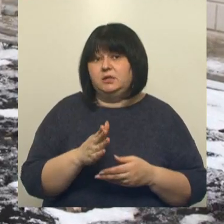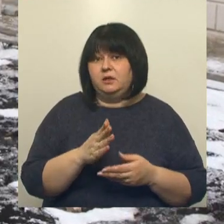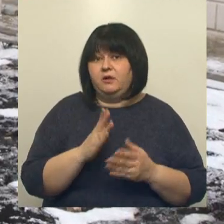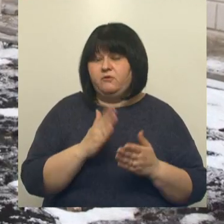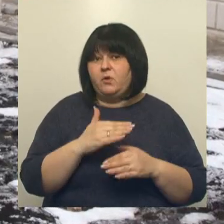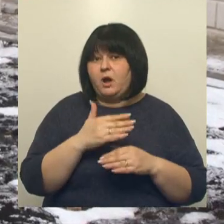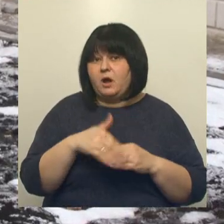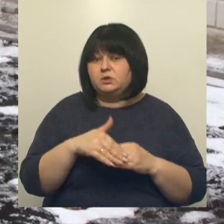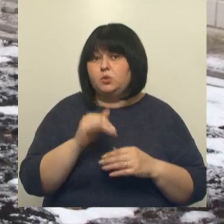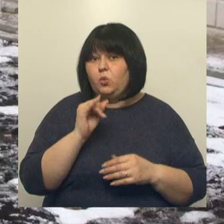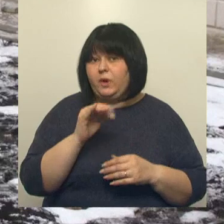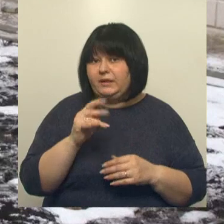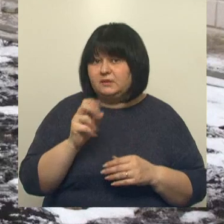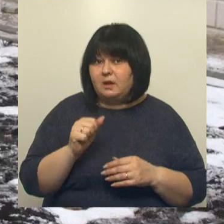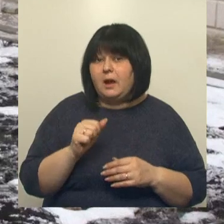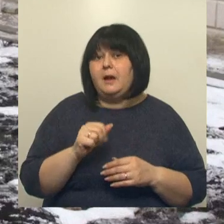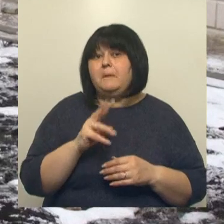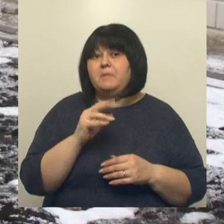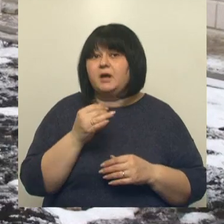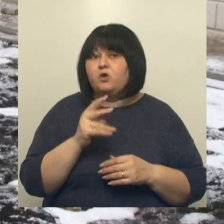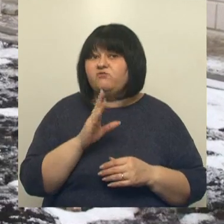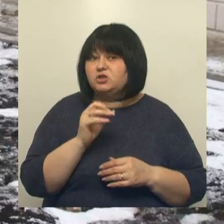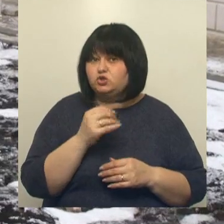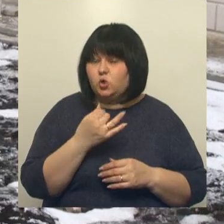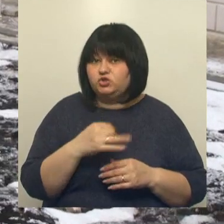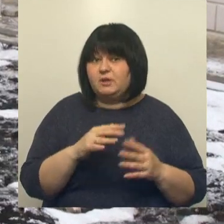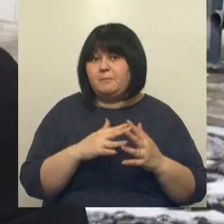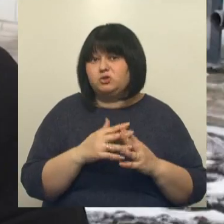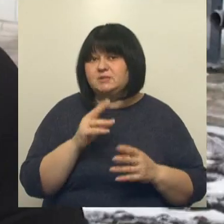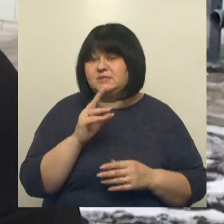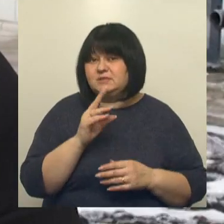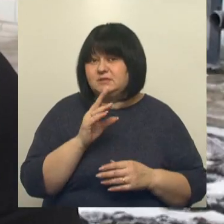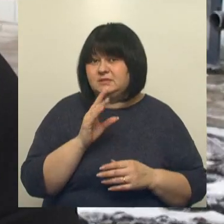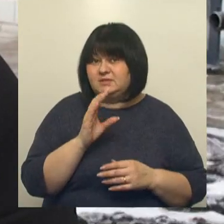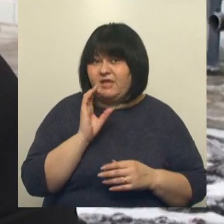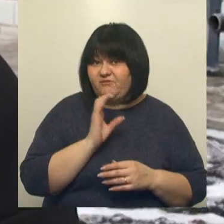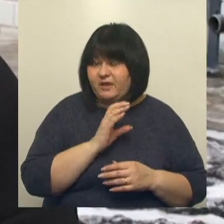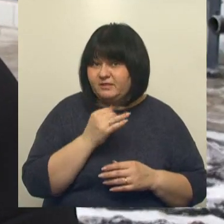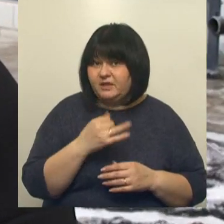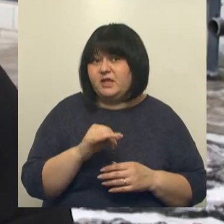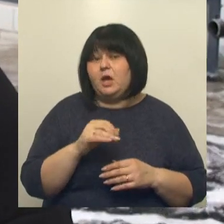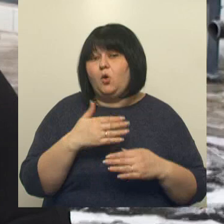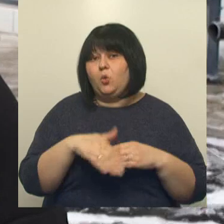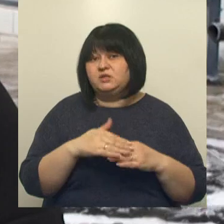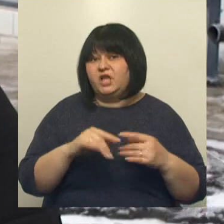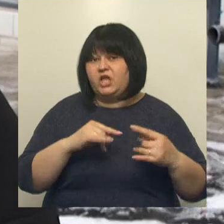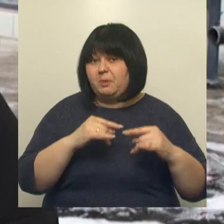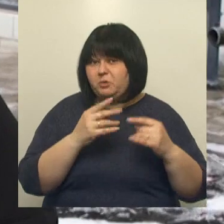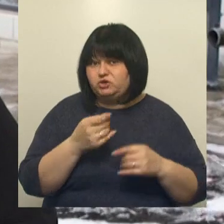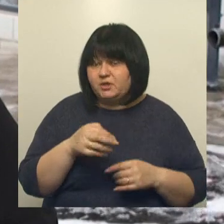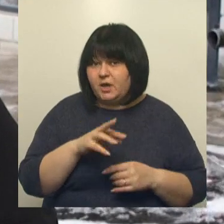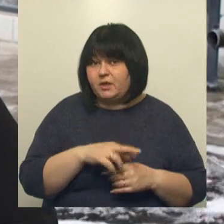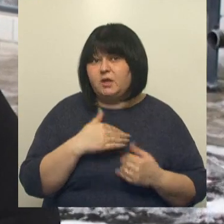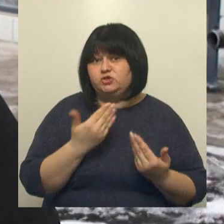Улитке. Несколько квартир в микрорайоне Восточном, в поселке Северном, на улице Кирпичной. И сейчас мы их будем постепенно